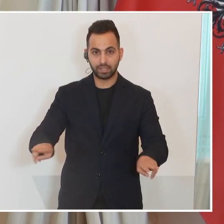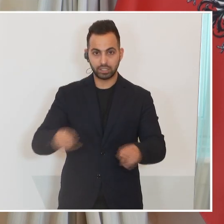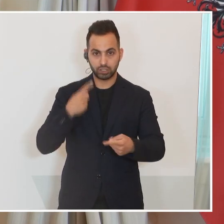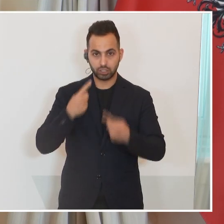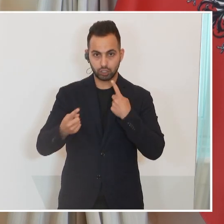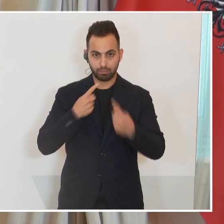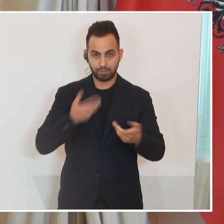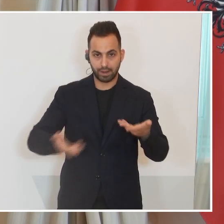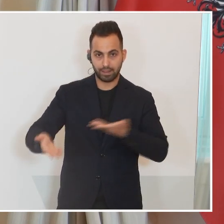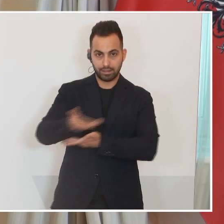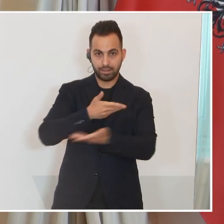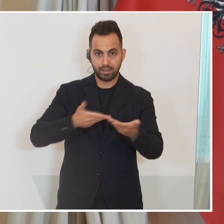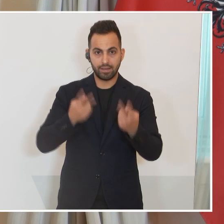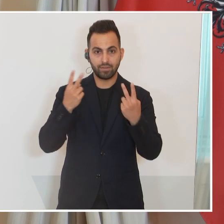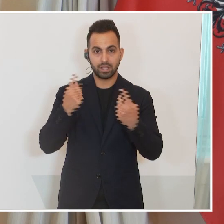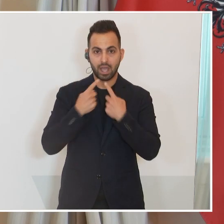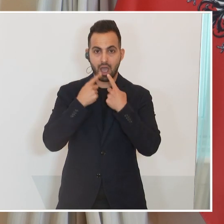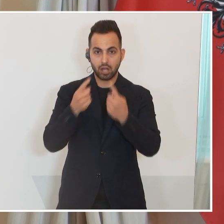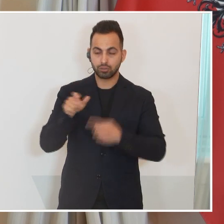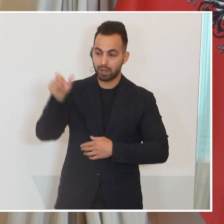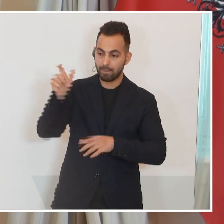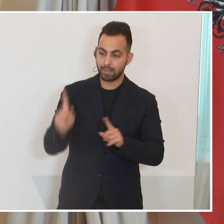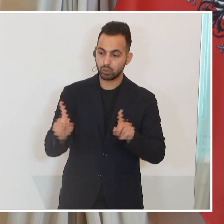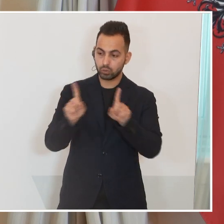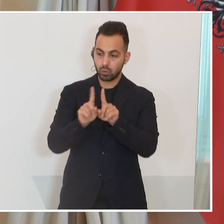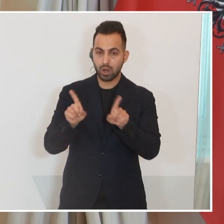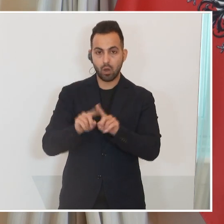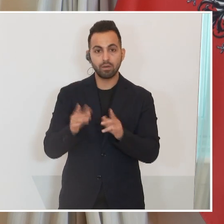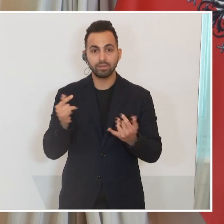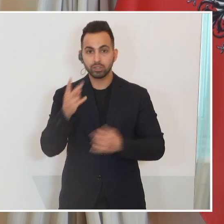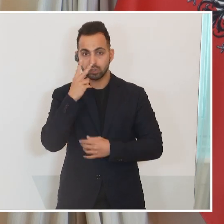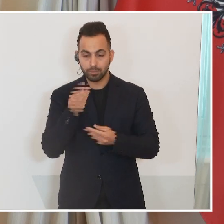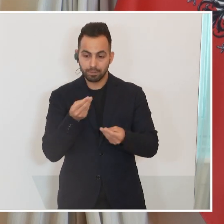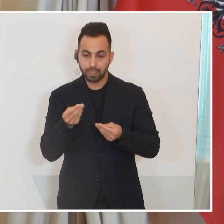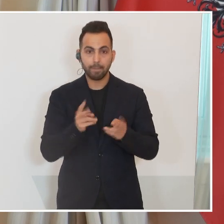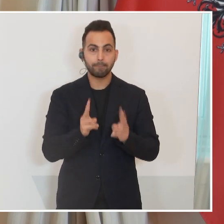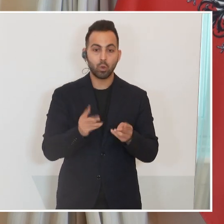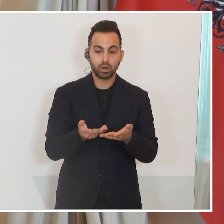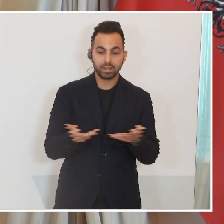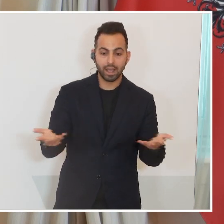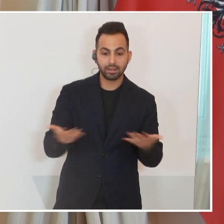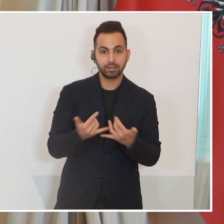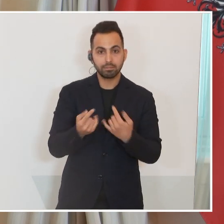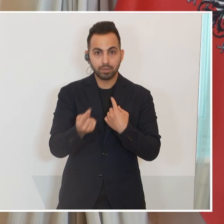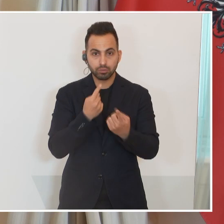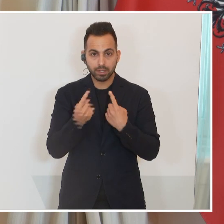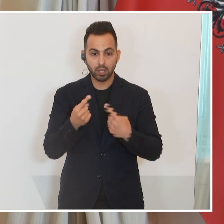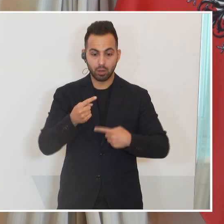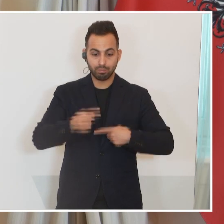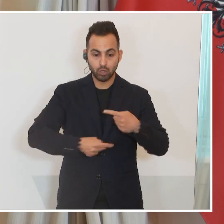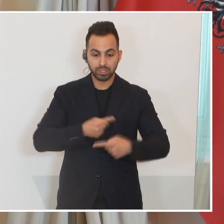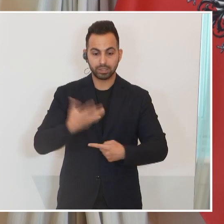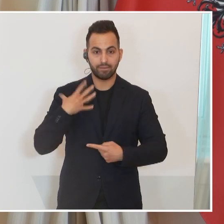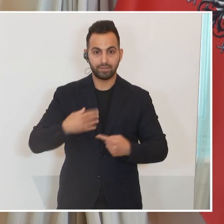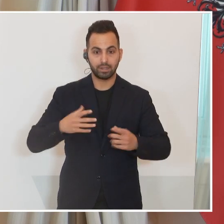geht, über Möglichkeiten und auch Möglichkeiten darüber zu sprechen, diesen Prozess überhaupt